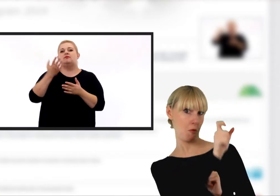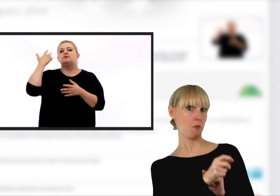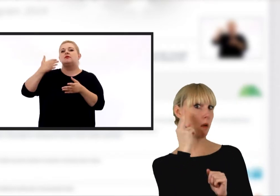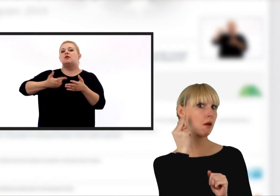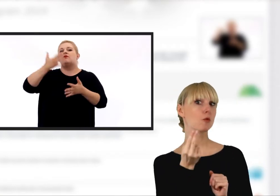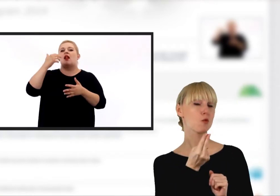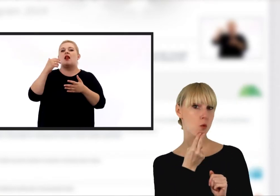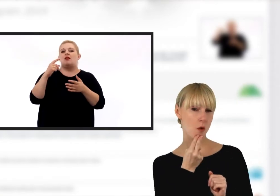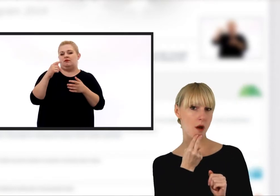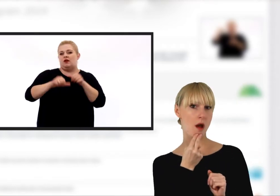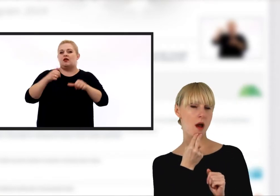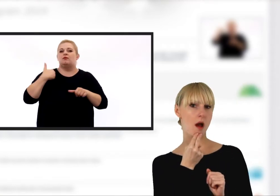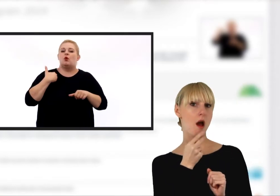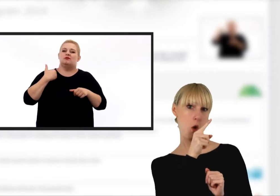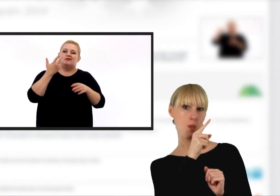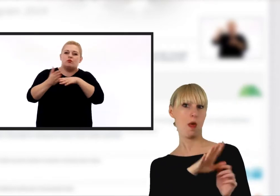osobę głuchą,